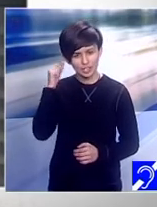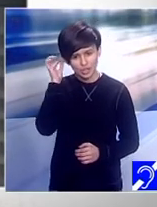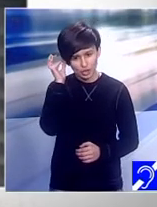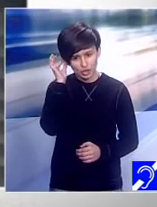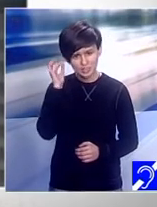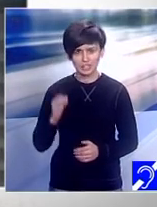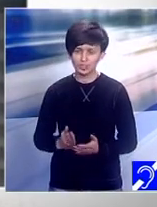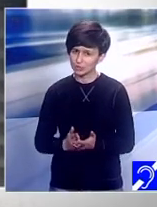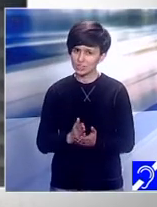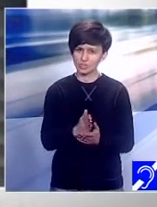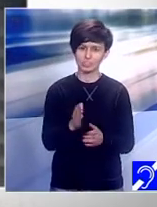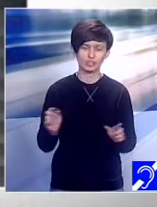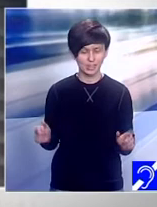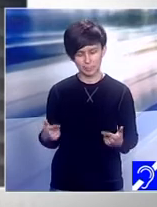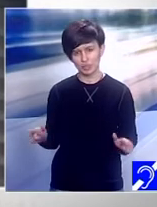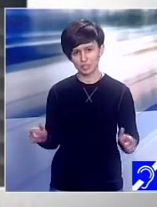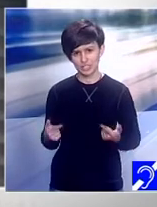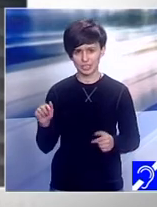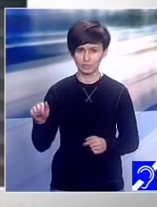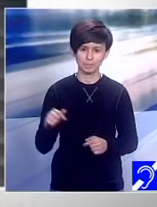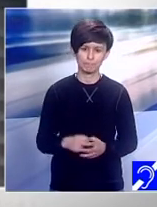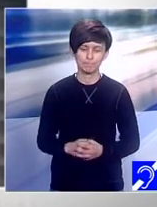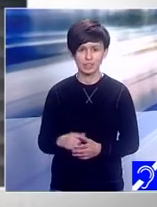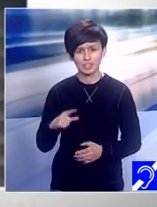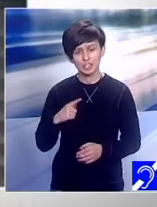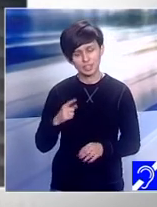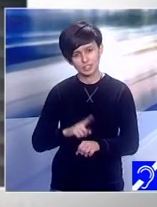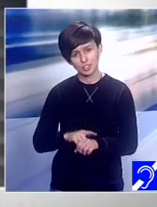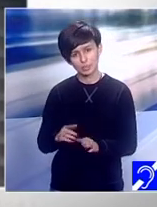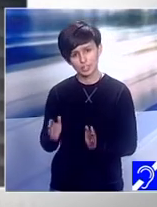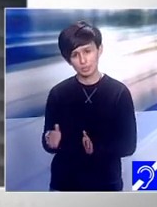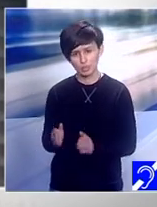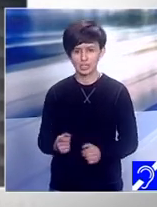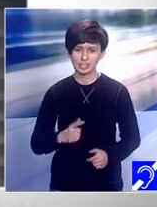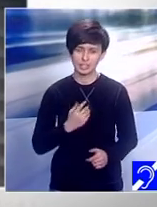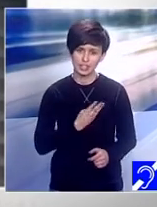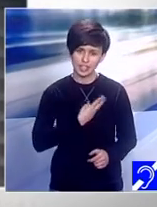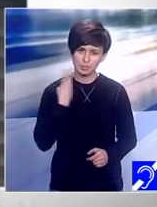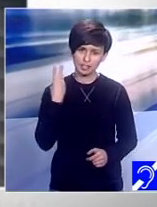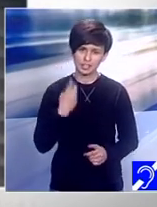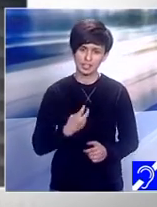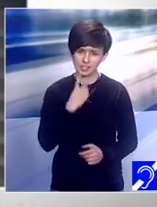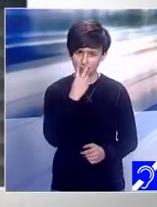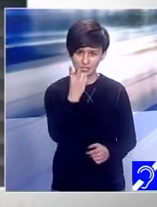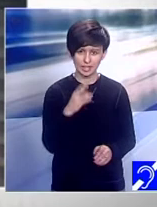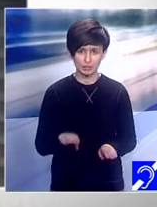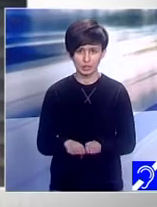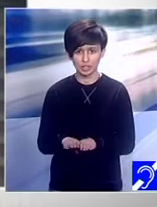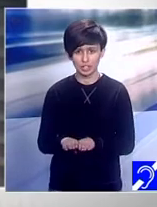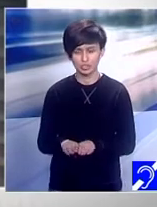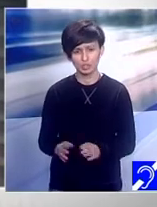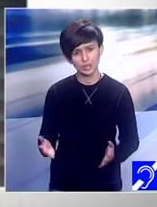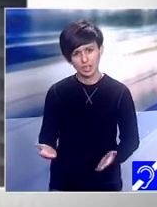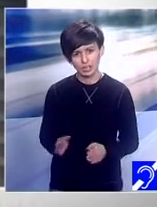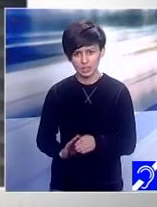moment de mare mândrie pentru noi, doamnelor, domnilor, să-i vedem pe colegii noștri reporteri cum au evoluat de-a